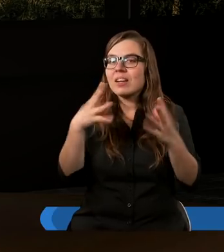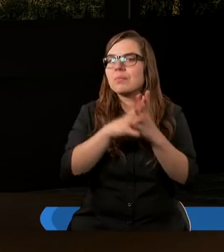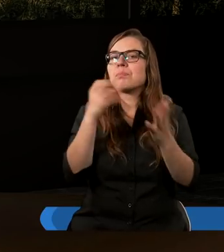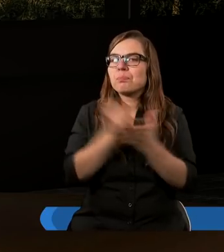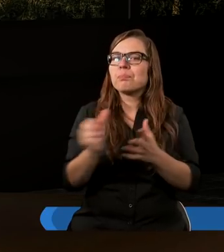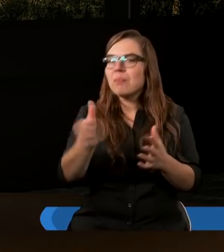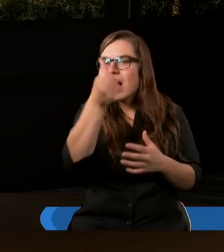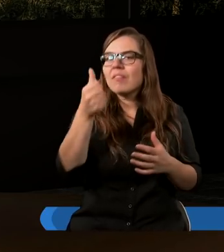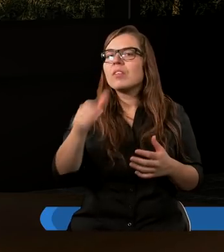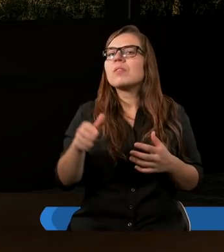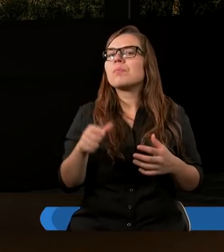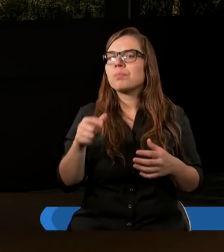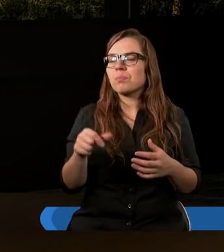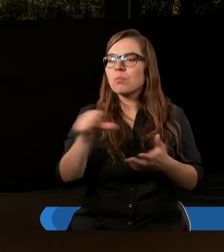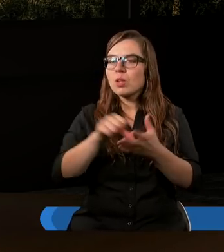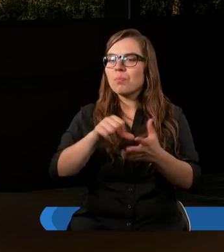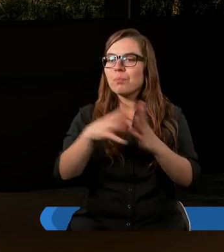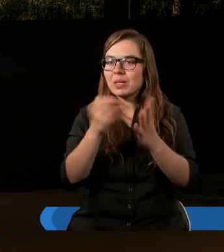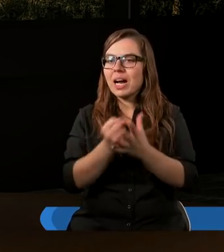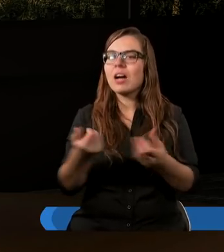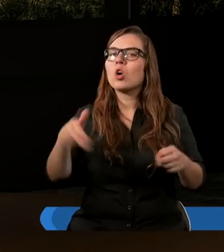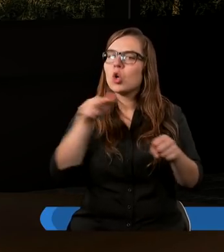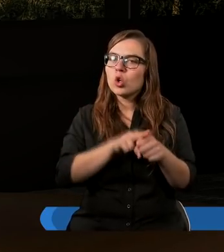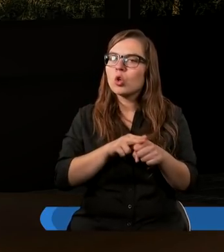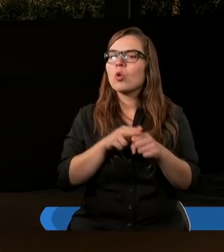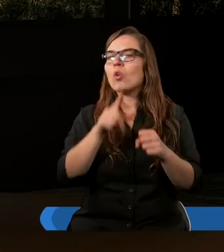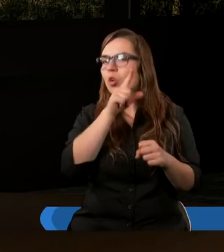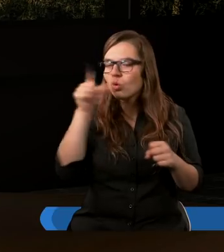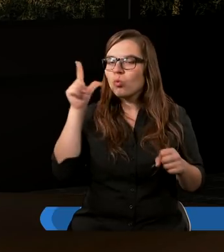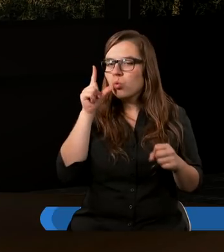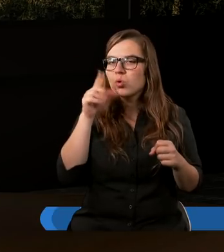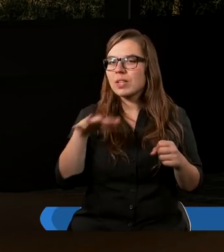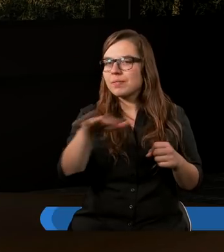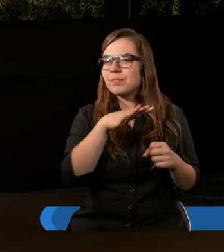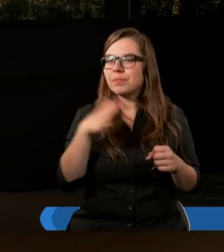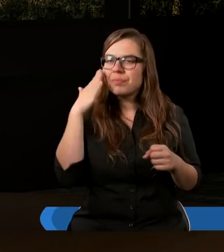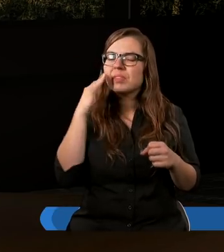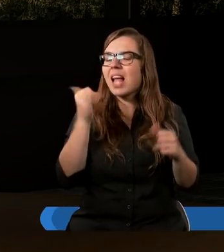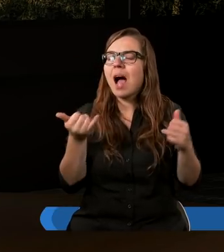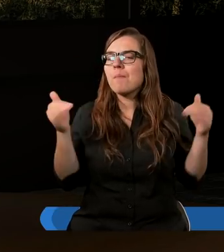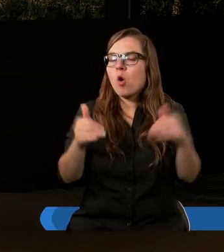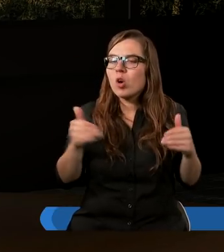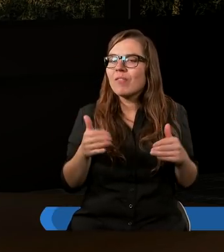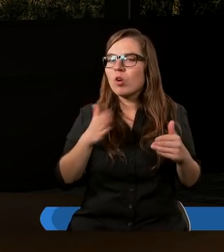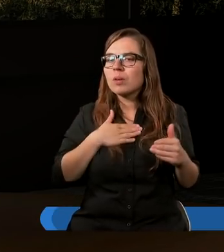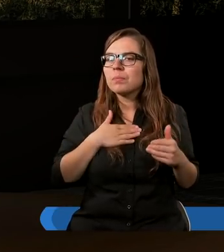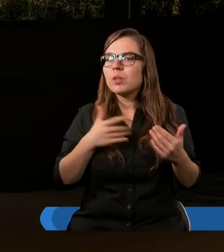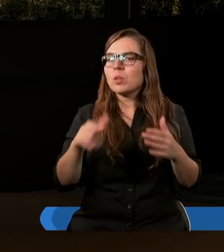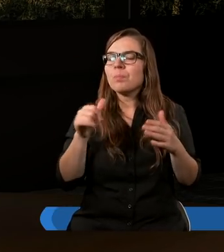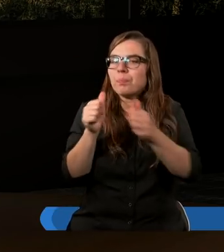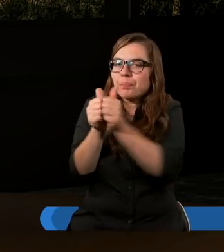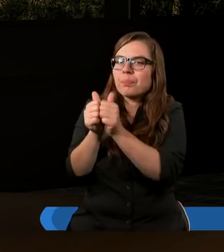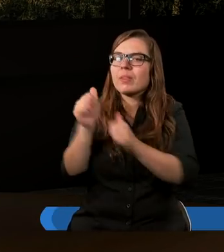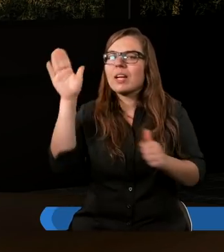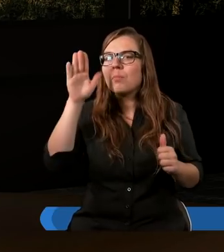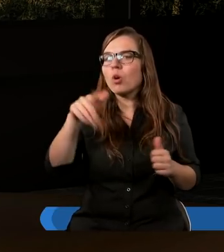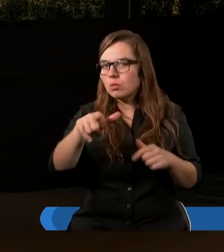jest pierwsze przykazanie, czyli podstawowe przykazanie, które wyklucza wszystkie inne możliwości właśnie bycia z Bogiem.